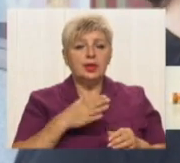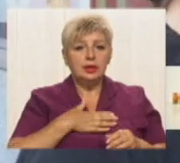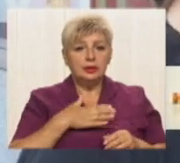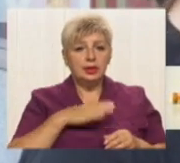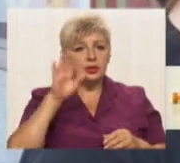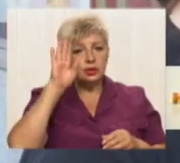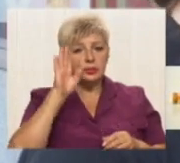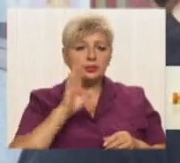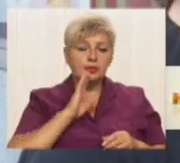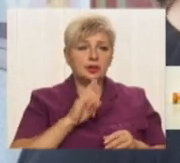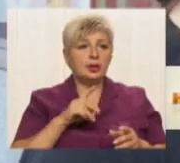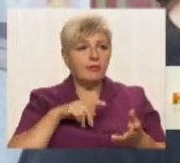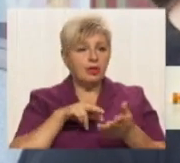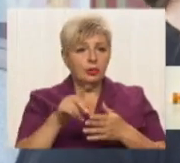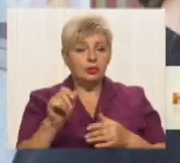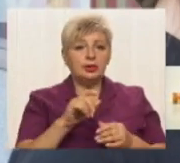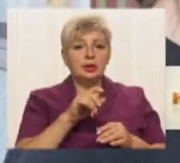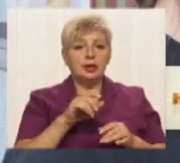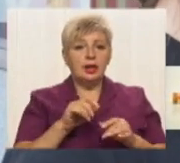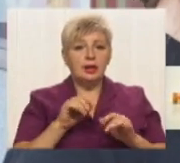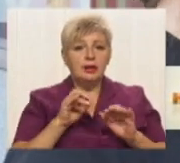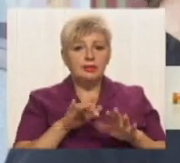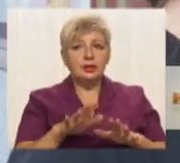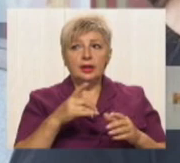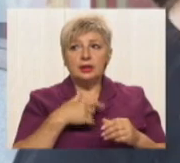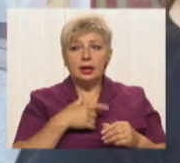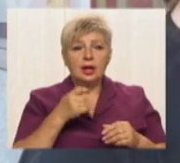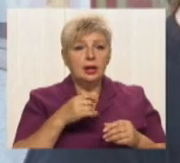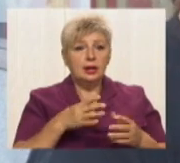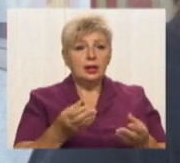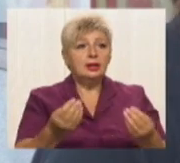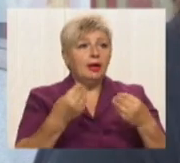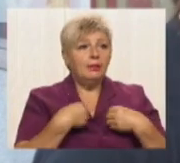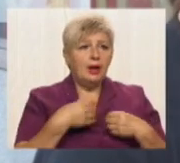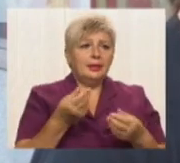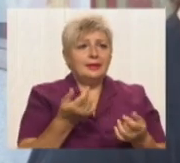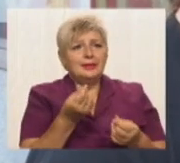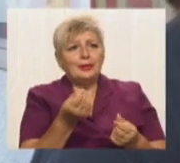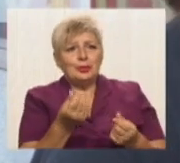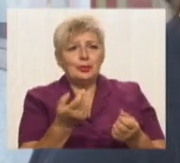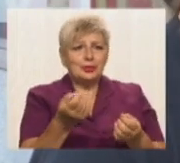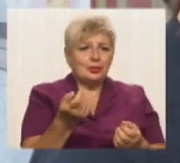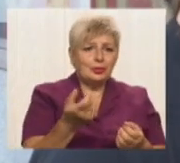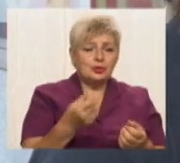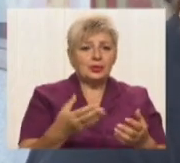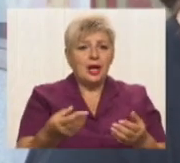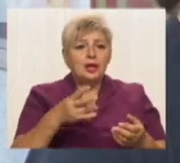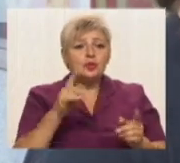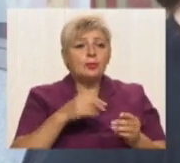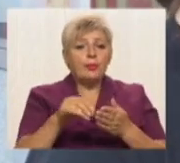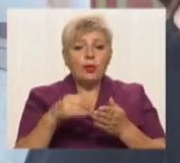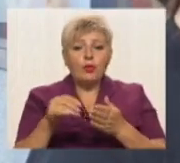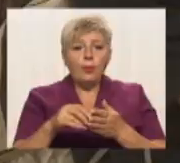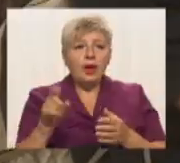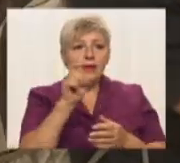виходили в рейди, підходили люди і давали навіть такі дрібні гроші на фарбу. Ми купляли фарбу і ми замальовували більше надписів. Все насправді,